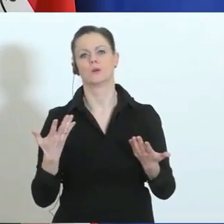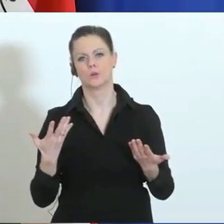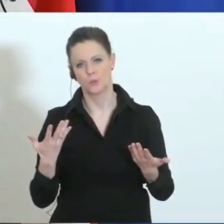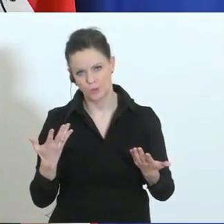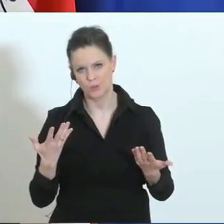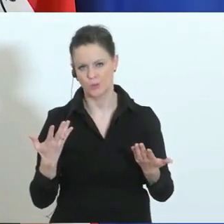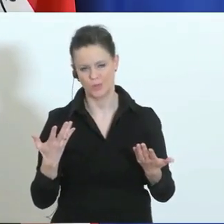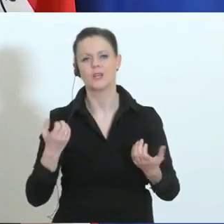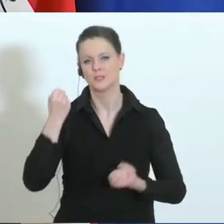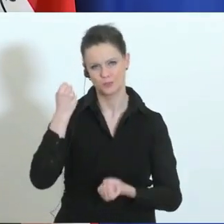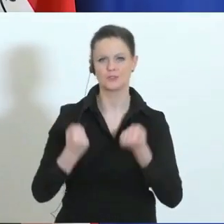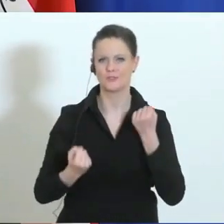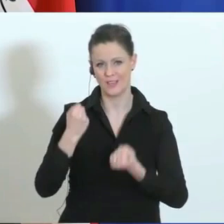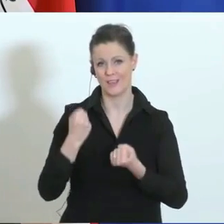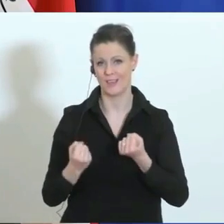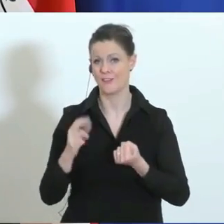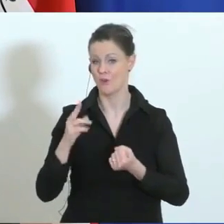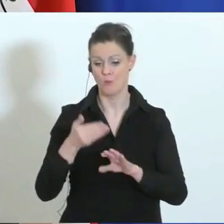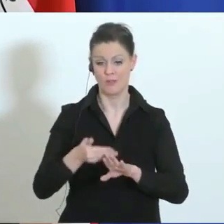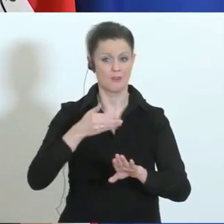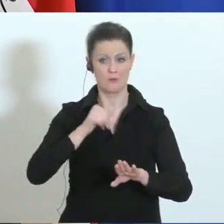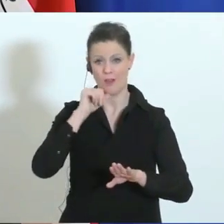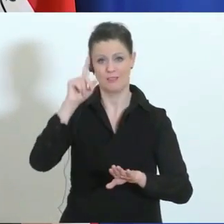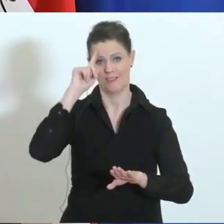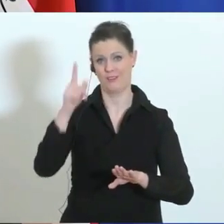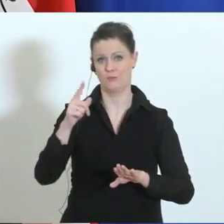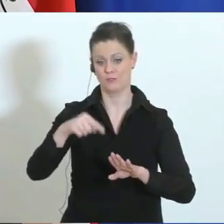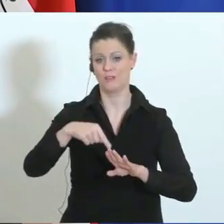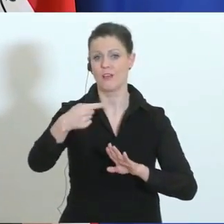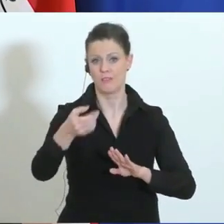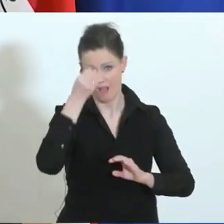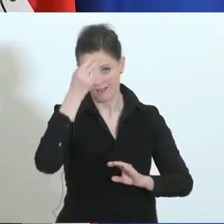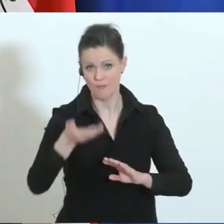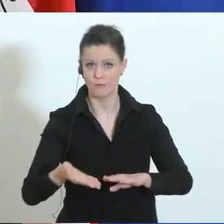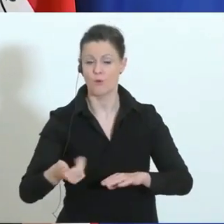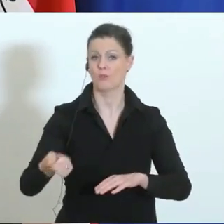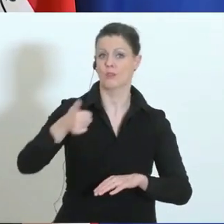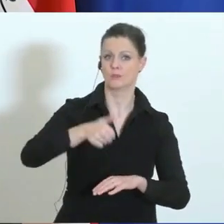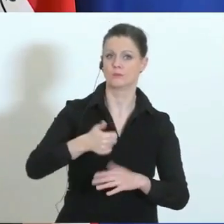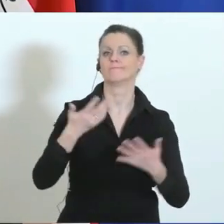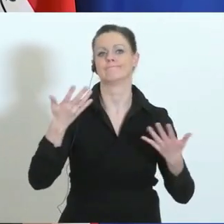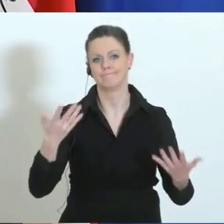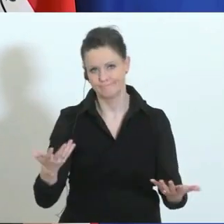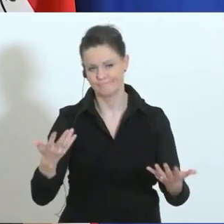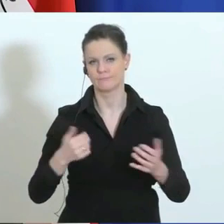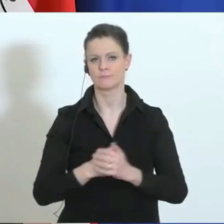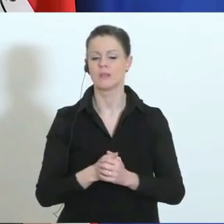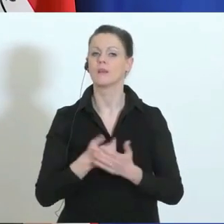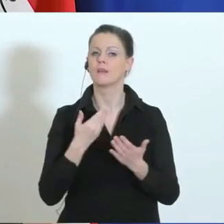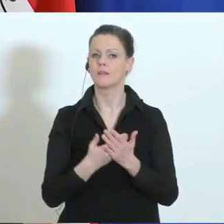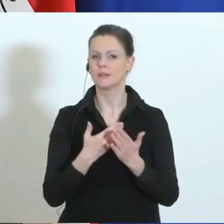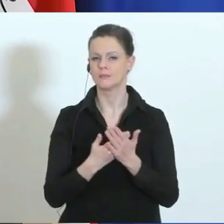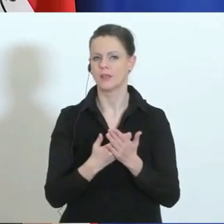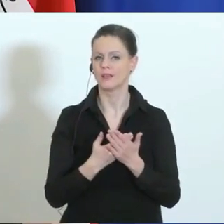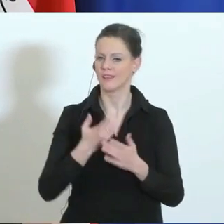dass das nicht der Beurteilung der Lage entsprochen hat, als sie zum Zeitpunkt der Entscheidung vorhanden war. Das heißt also,